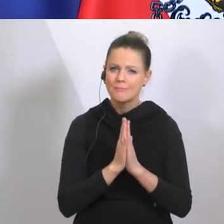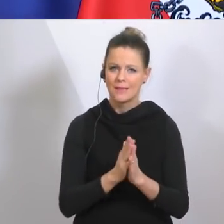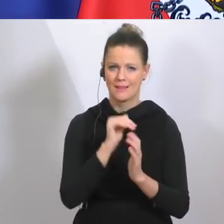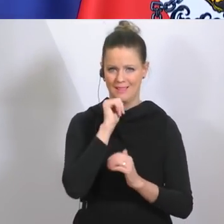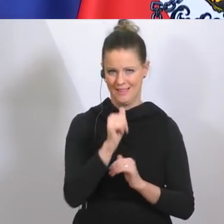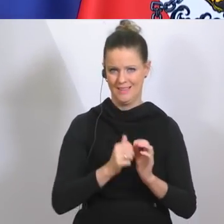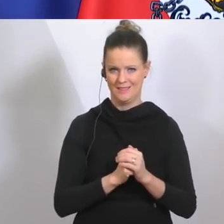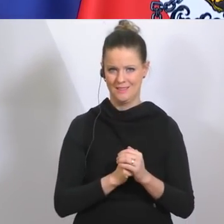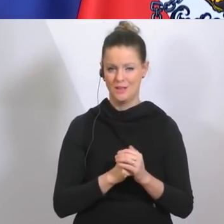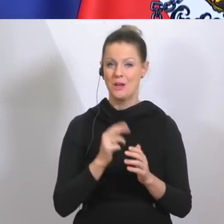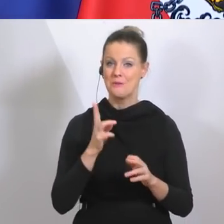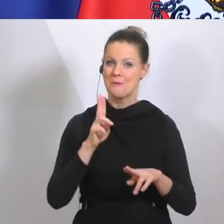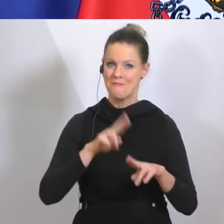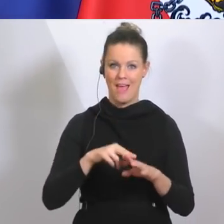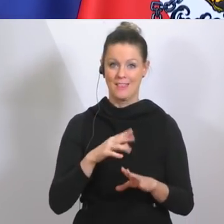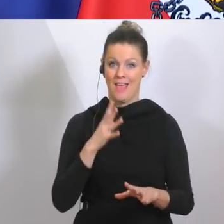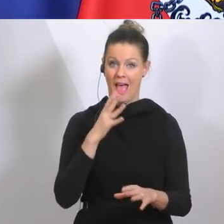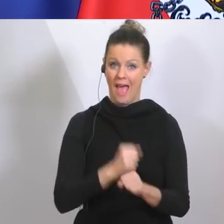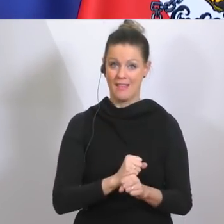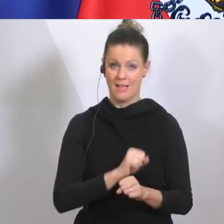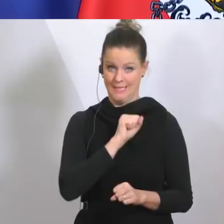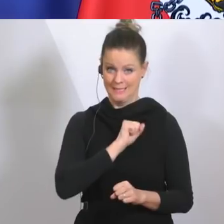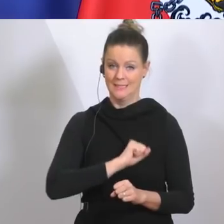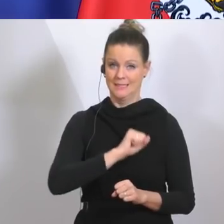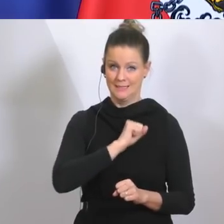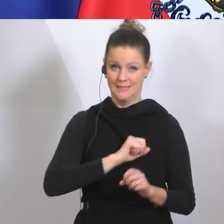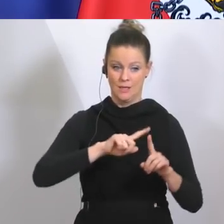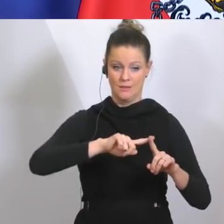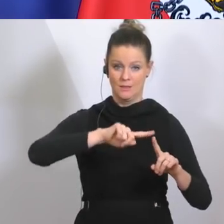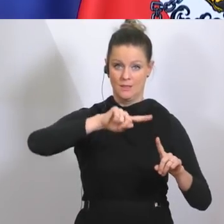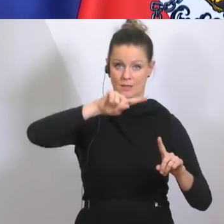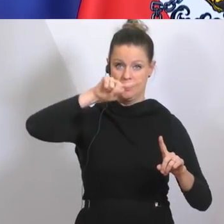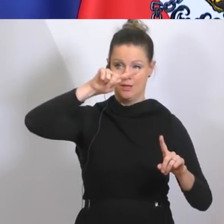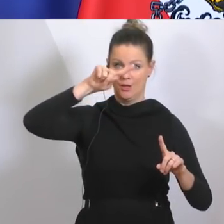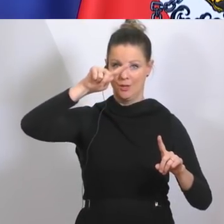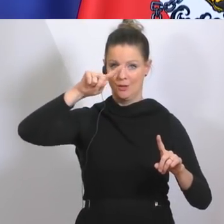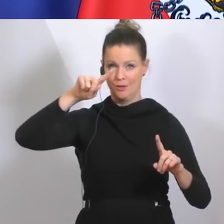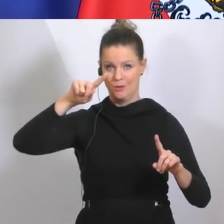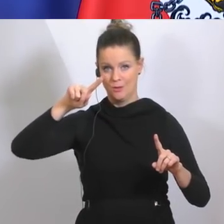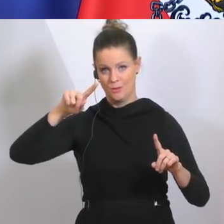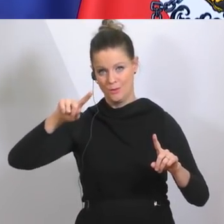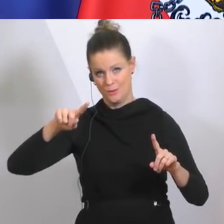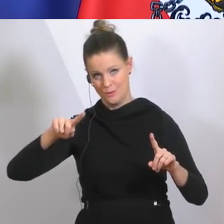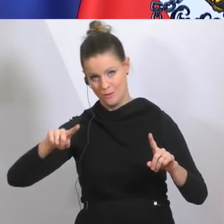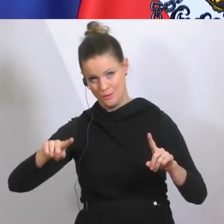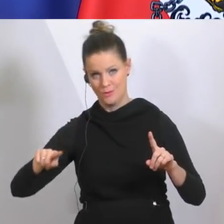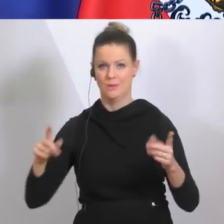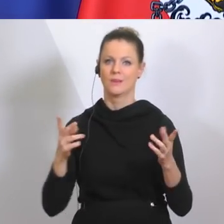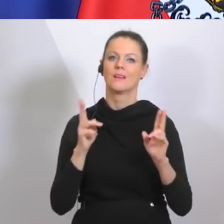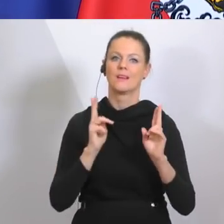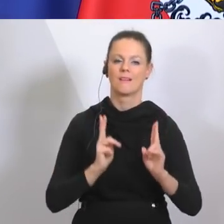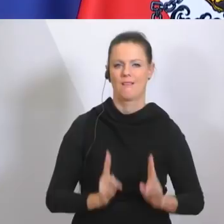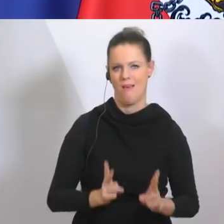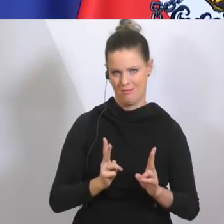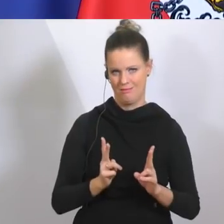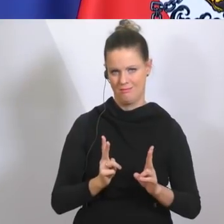berühmte Abflachung der Kurve erreichen und den Punkt hinaus zögern, wenn der Höhepunkt dieser